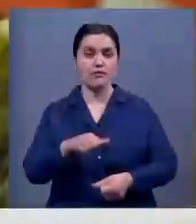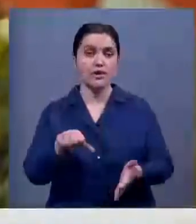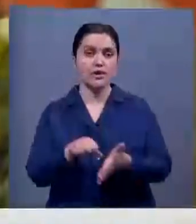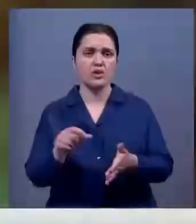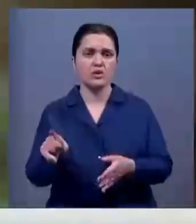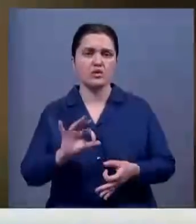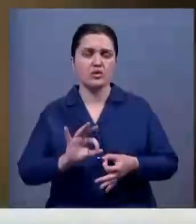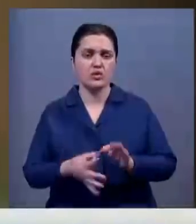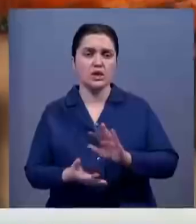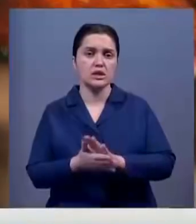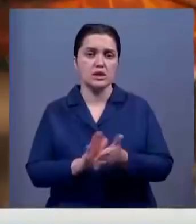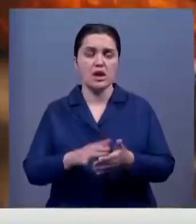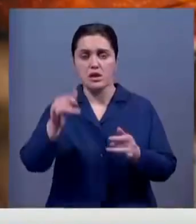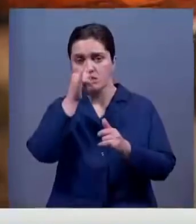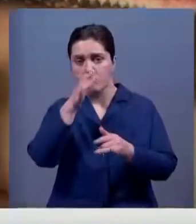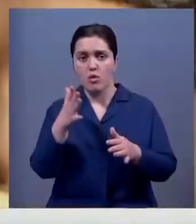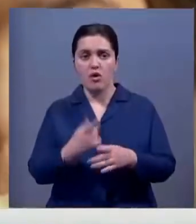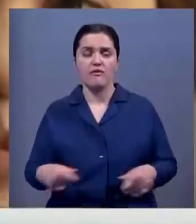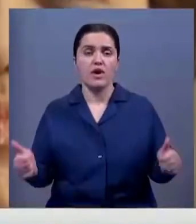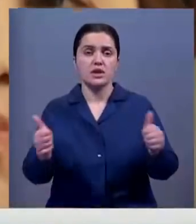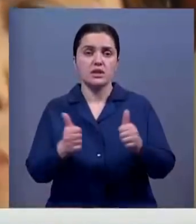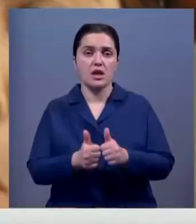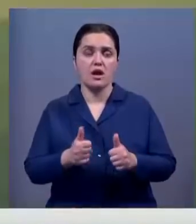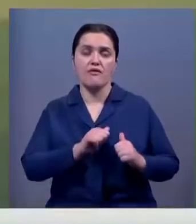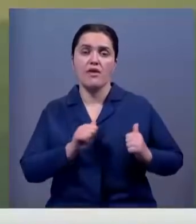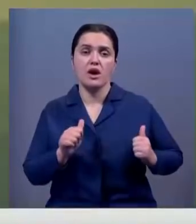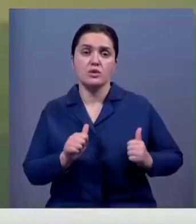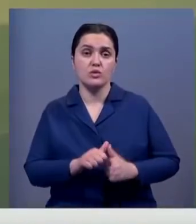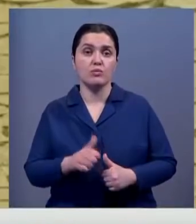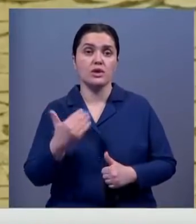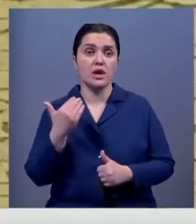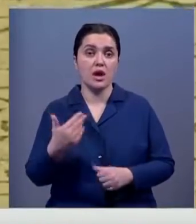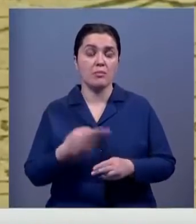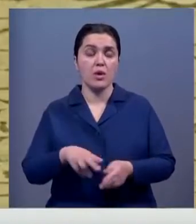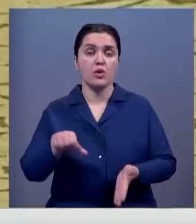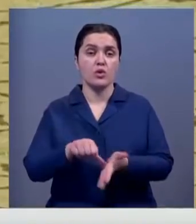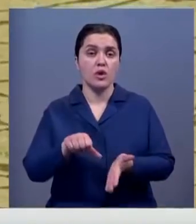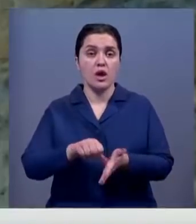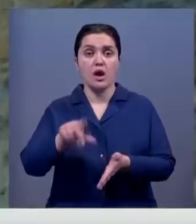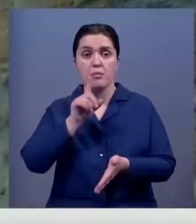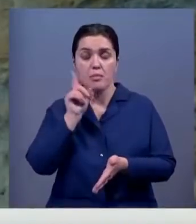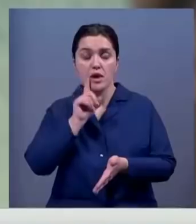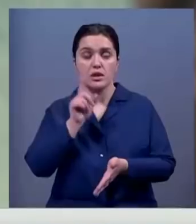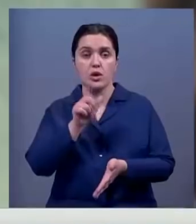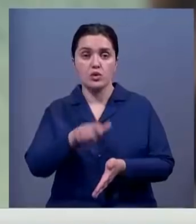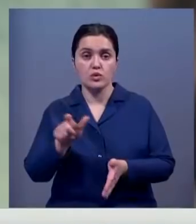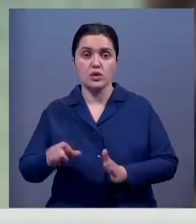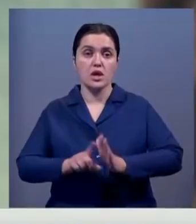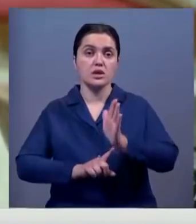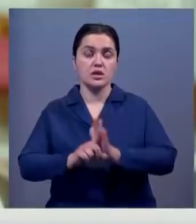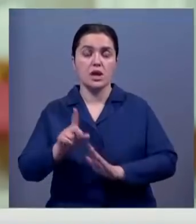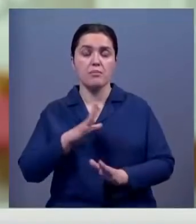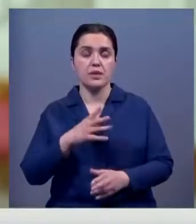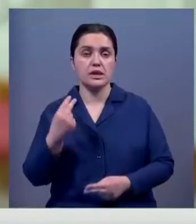в сложную ситуацию и не может воссоединиться с возлюбленным. Кстати, роли молодых людей изначально должны были играть